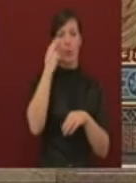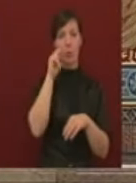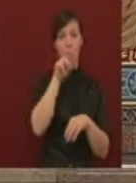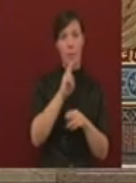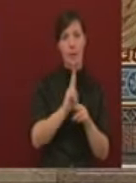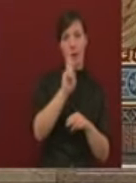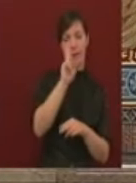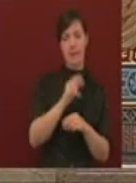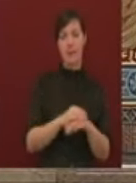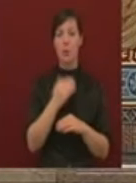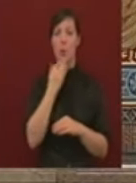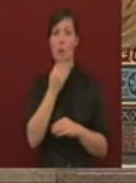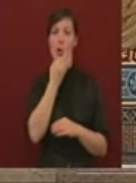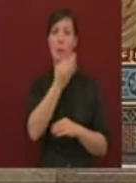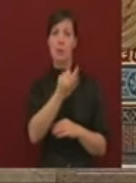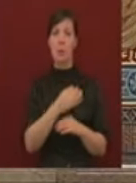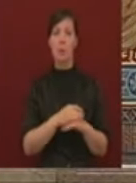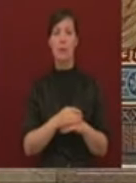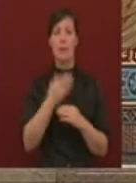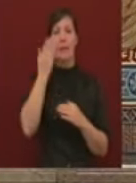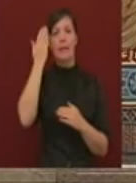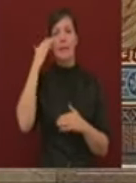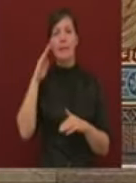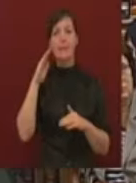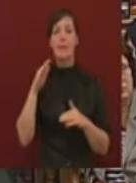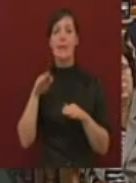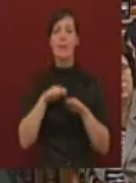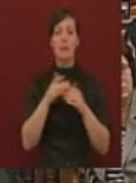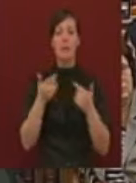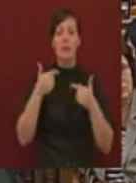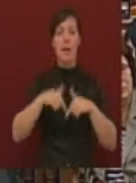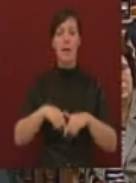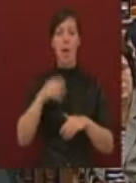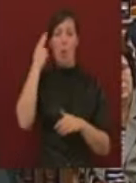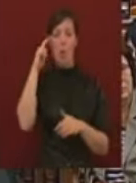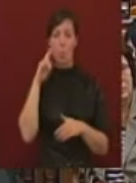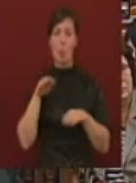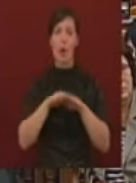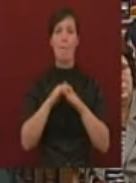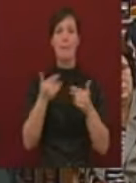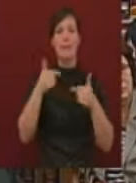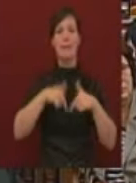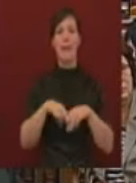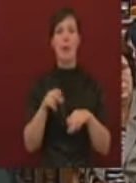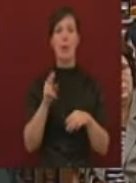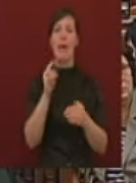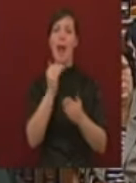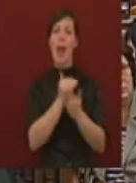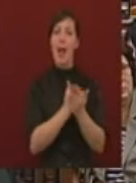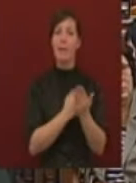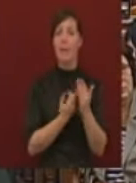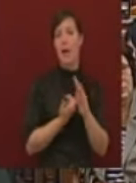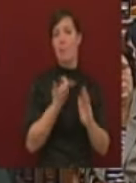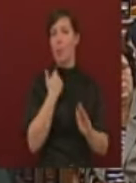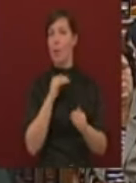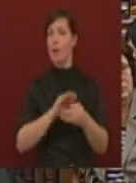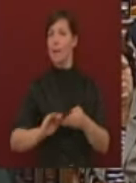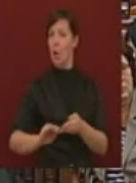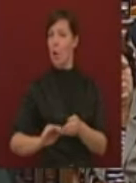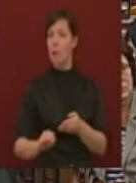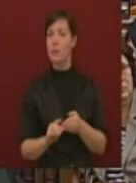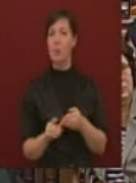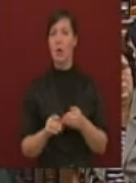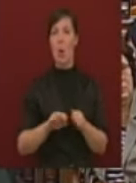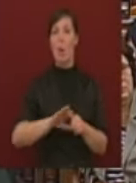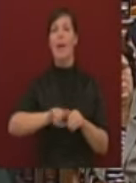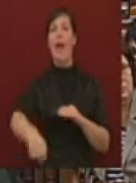Köszönöm a szót, elnök úr, tisztelt országgyűlés, tisztelt miniszterelnök úr! A miniszterelnöki leltárból elmaradt az, hogy elbukott az államadóság elleni